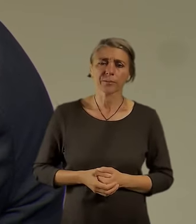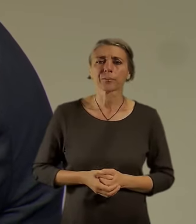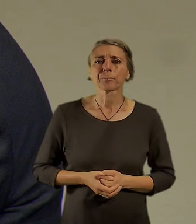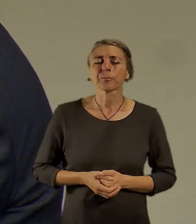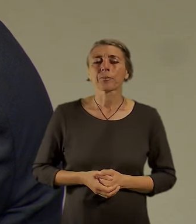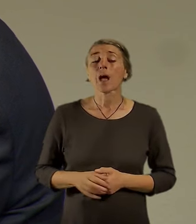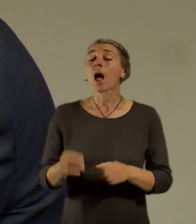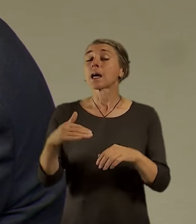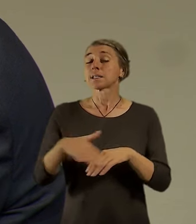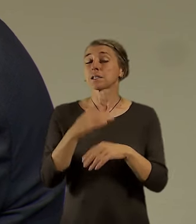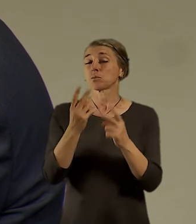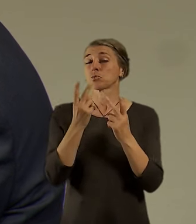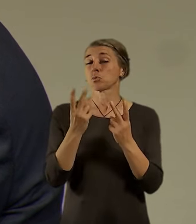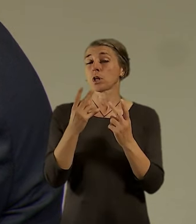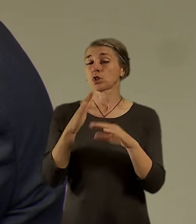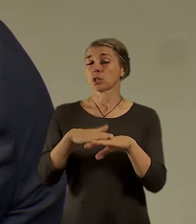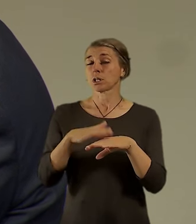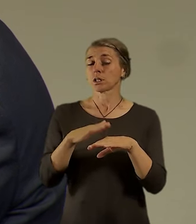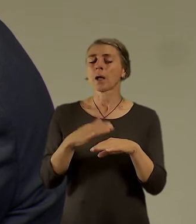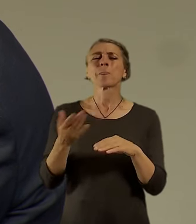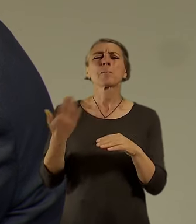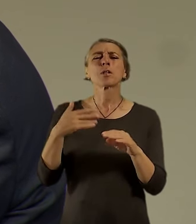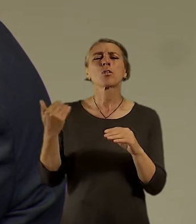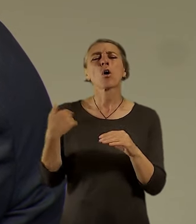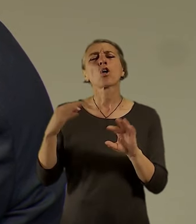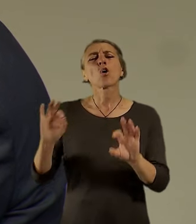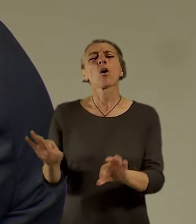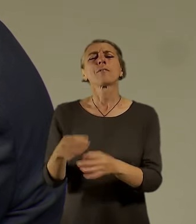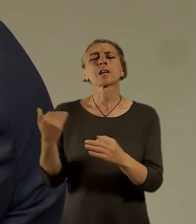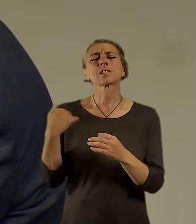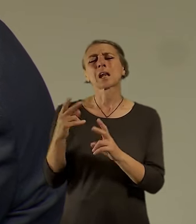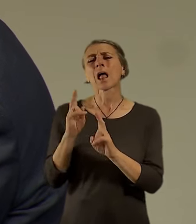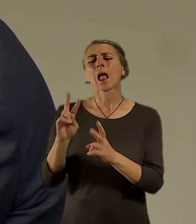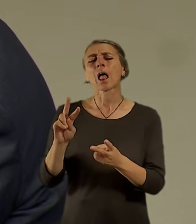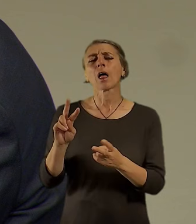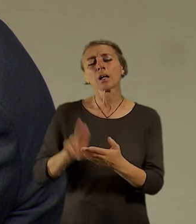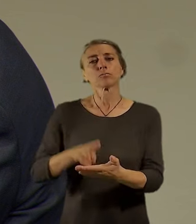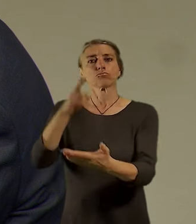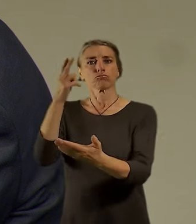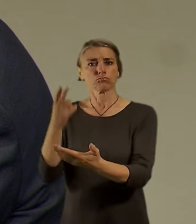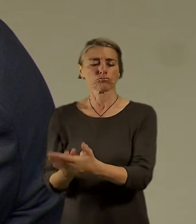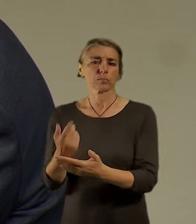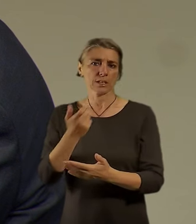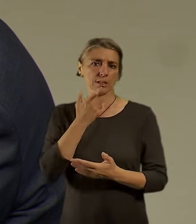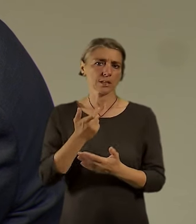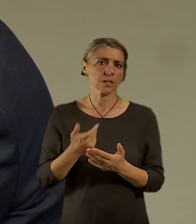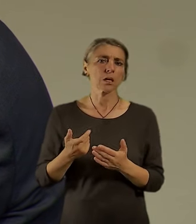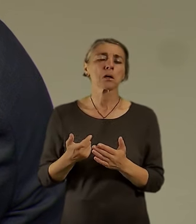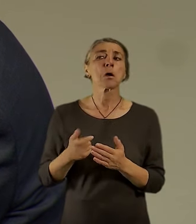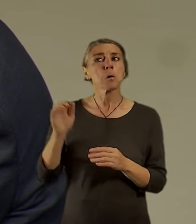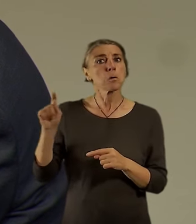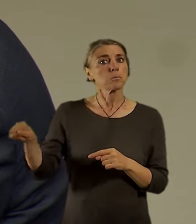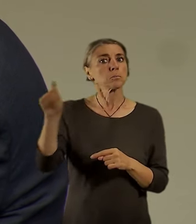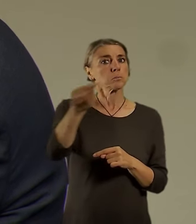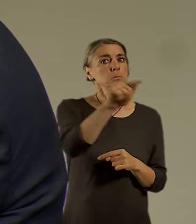opravdu dbát na to, aby v těch brownfieldech, kterých máme při nějakém tempu výstavby třeba na 25 a